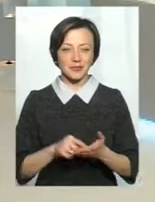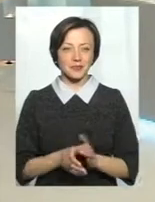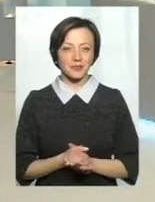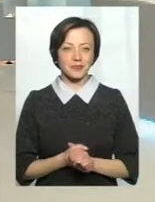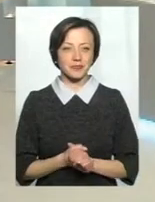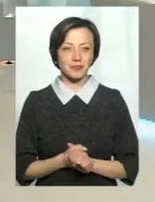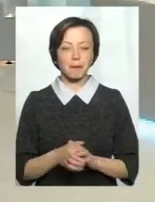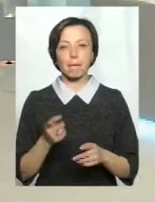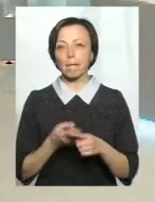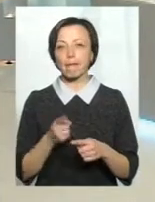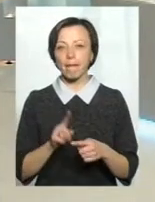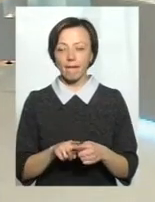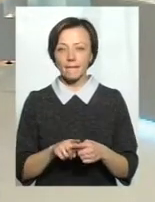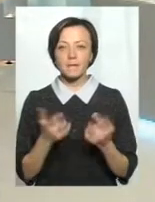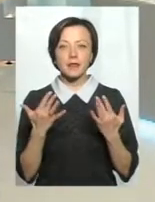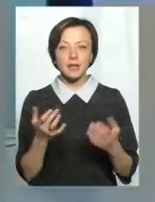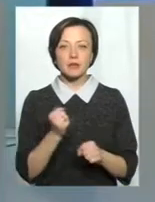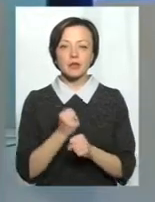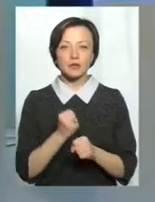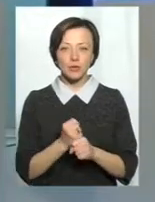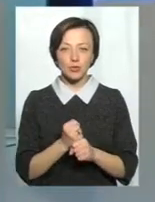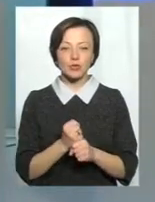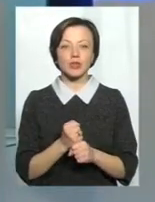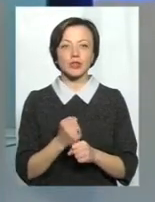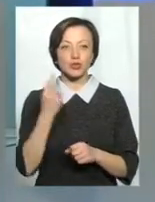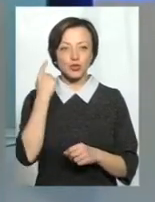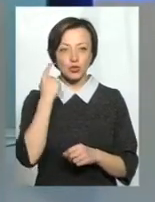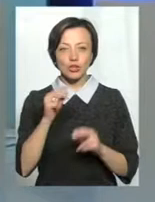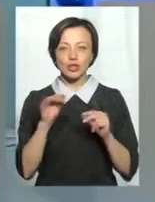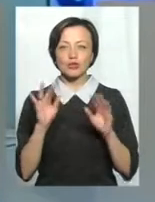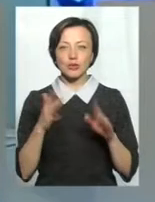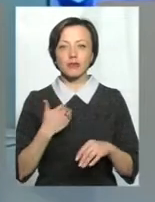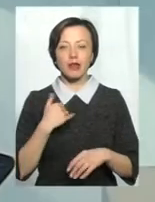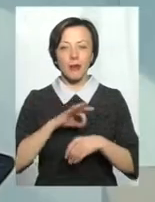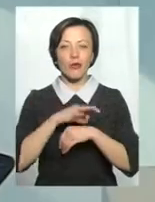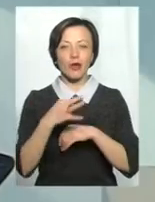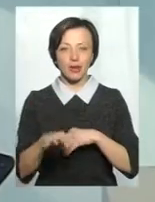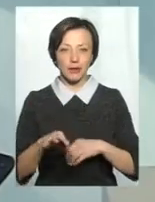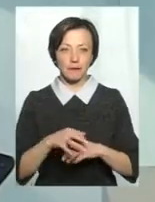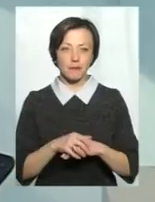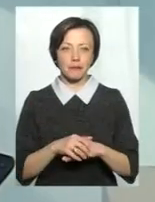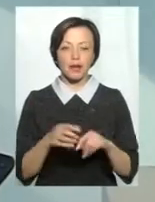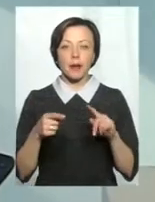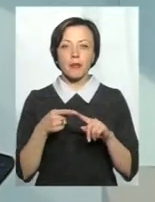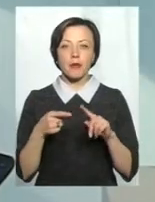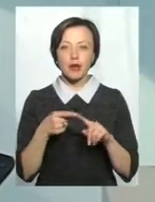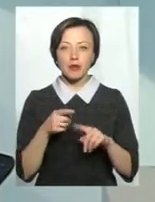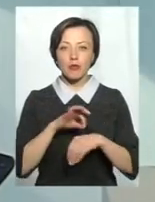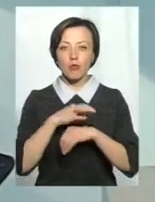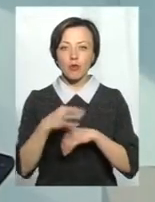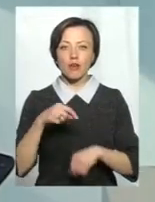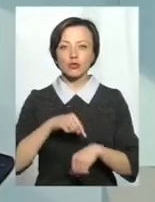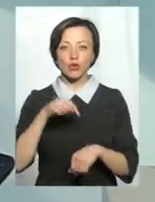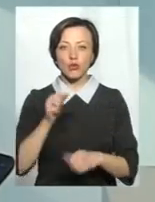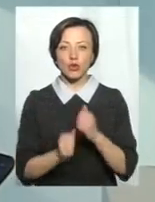Це питання, скільки працюю голкотерапевтом, стільки чую, чи буде мене боліти. По-перше, що болюва чутливість у